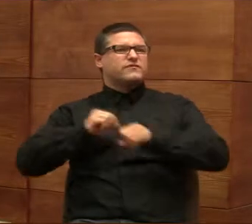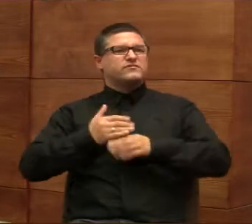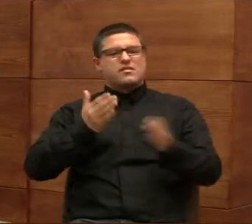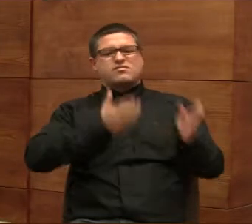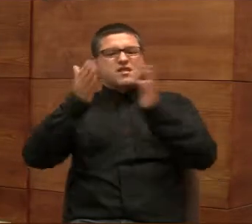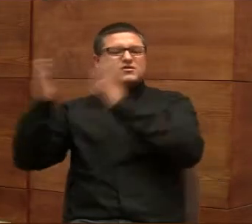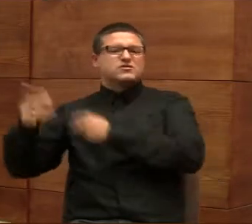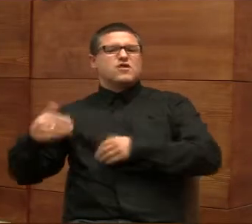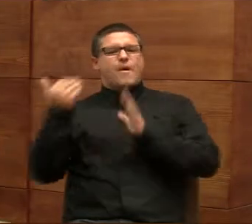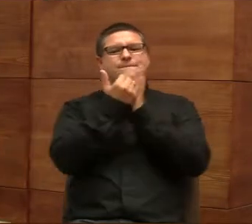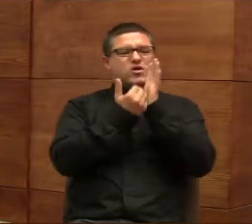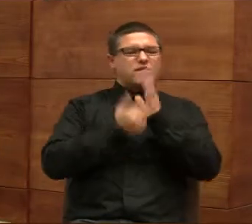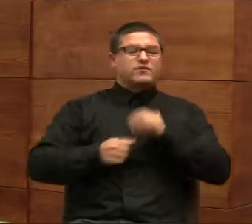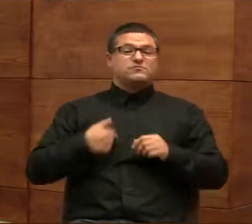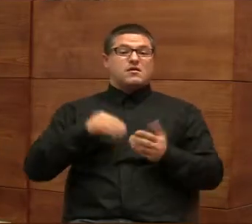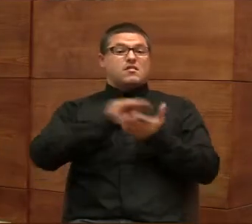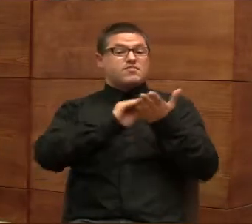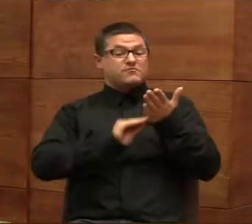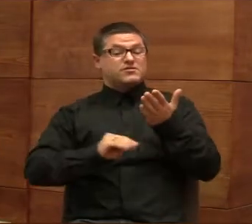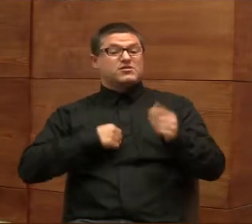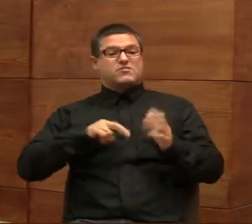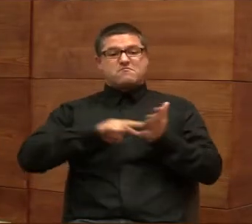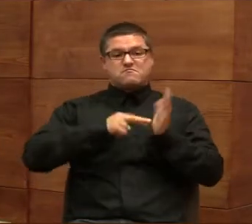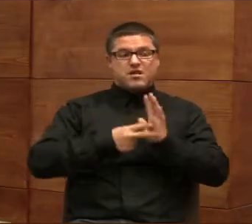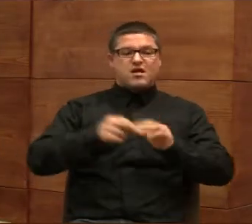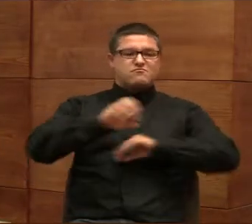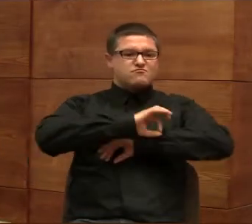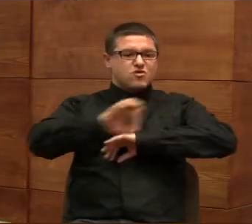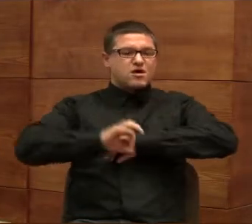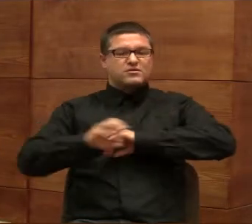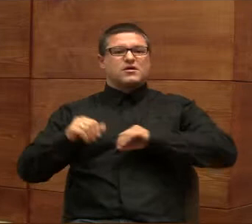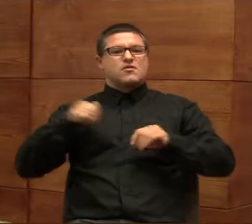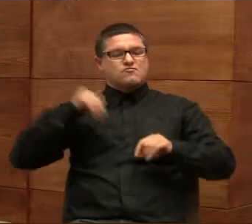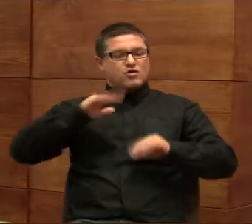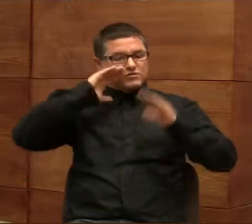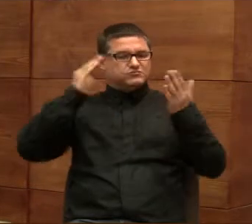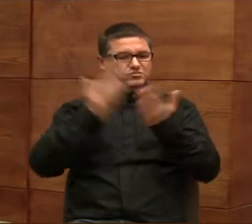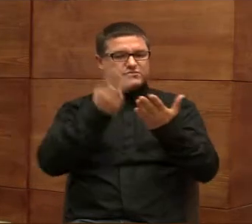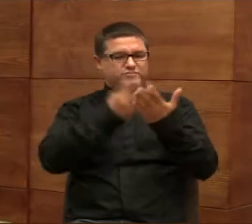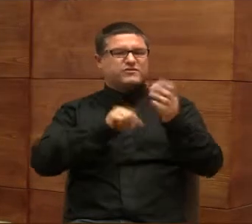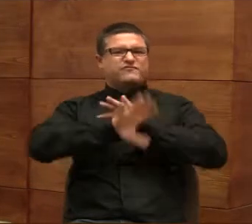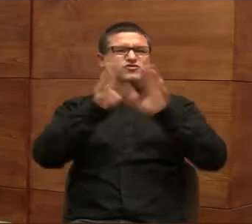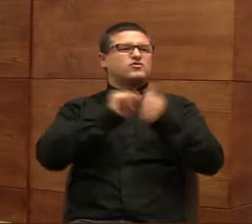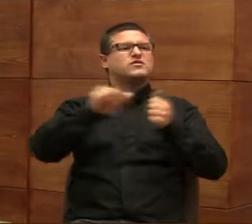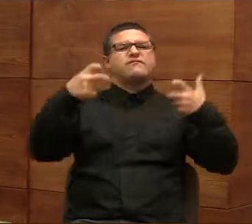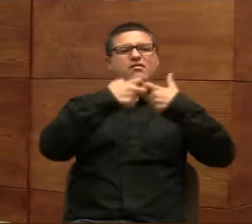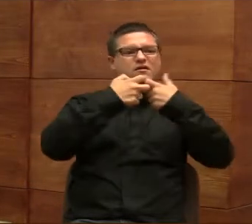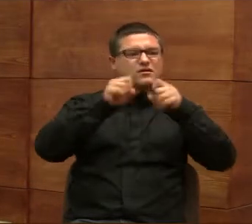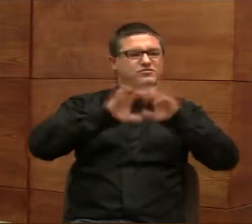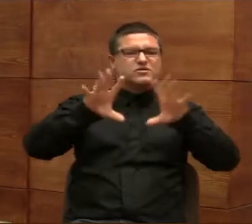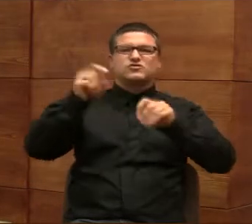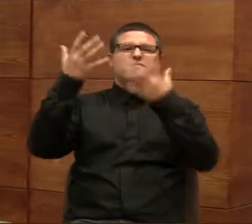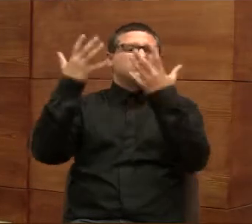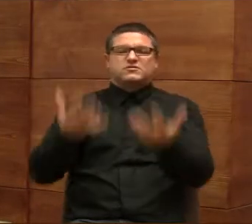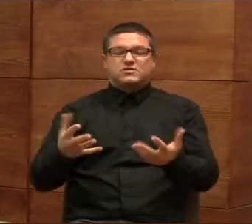programowania. Napisaliśmy pioletety, jeśli można się z tym zapoznać, wszystko jest w sieci, co chcemy. Wiemy